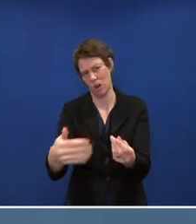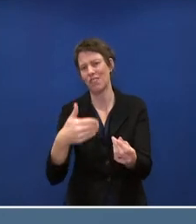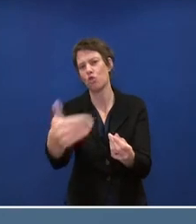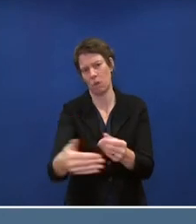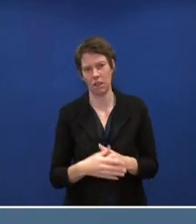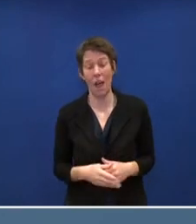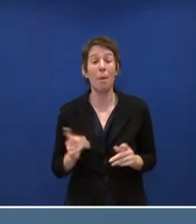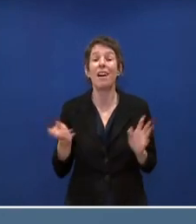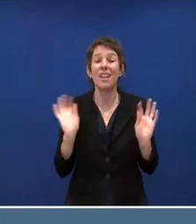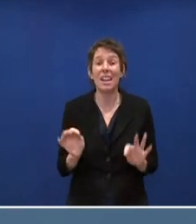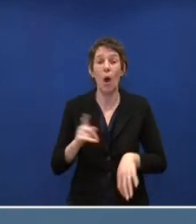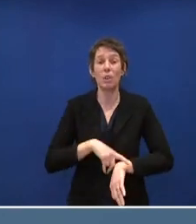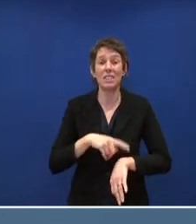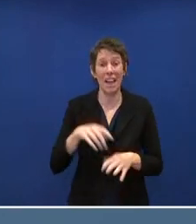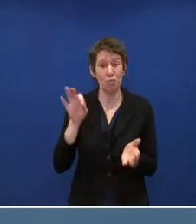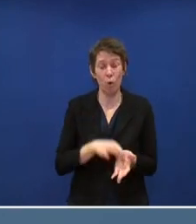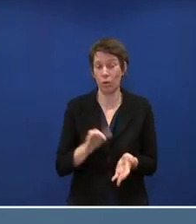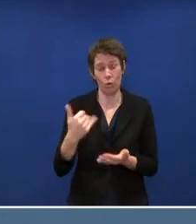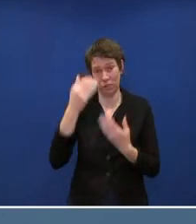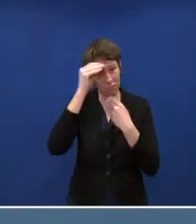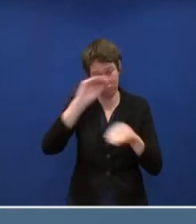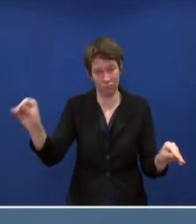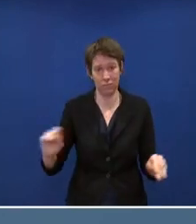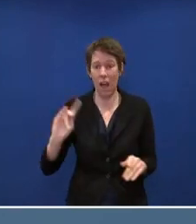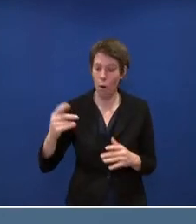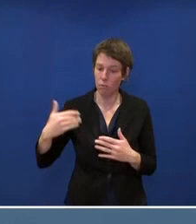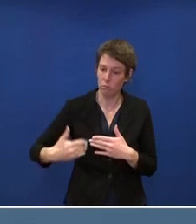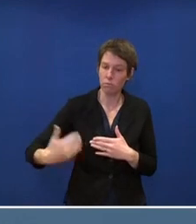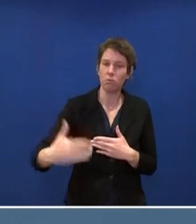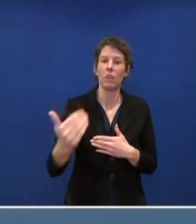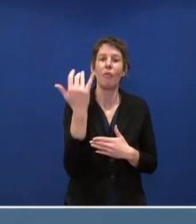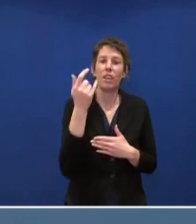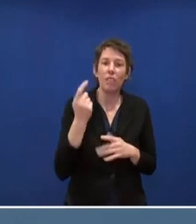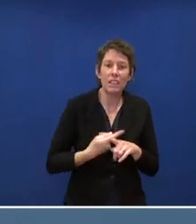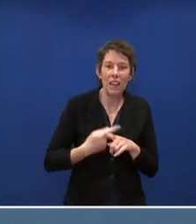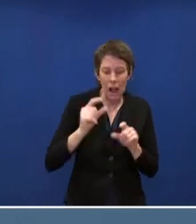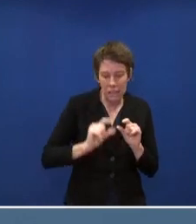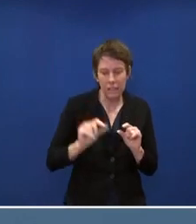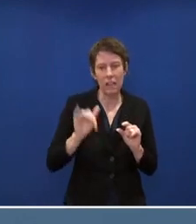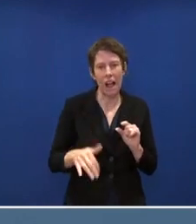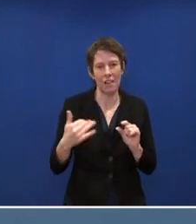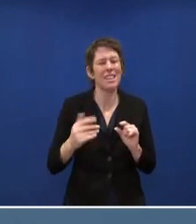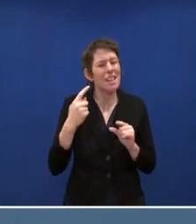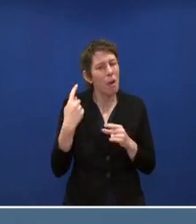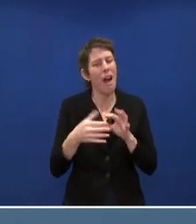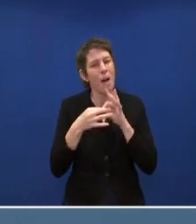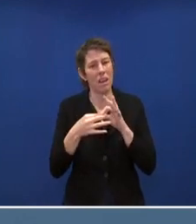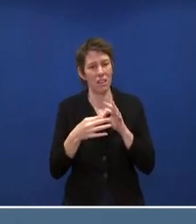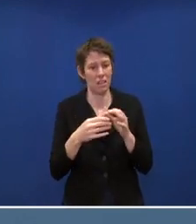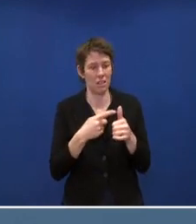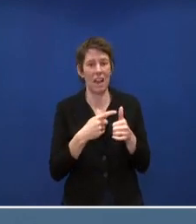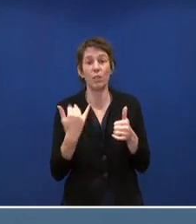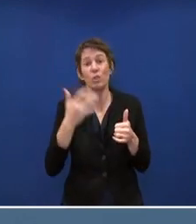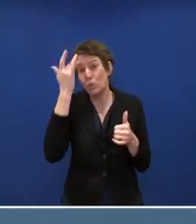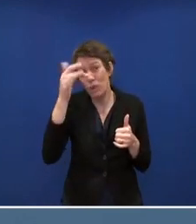Ich kann den genauen Zeitpunkt nicht sagen. Ich kann nicht die genauen Impfstoffdosen, Zahlen sagen. Das hängt vom, wir haben noch